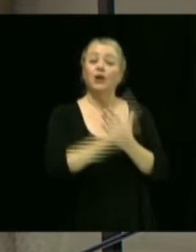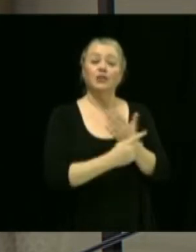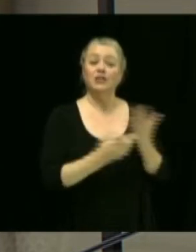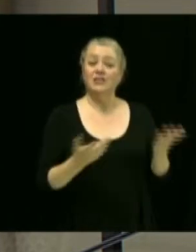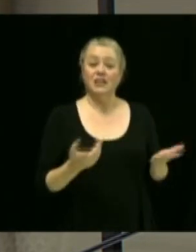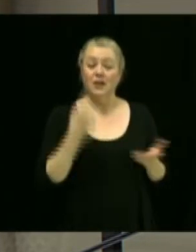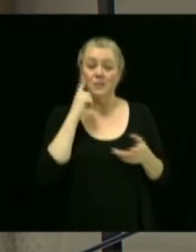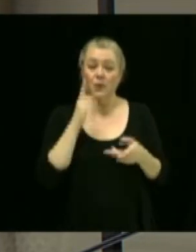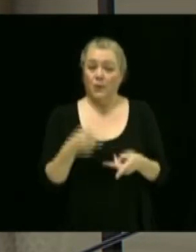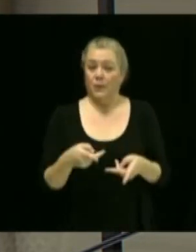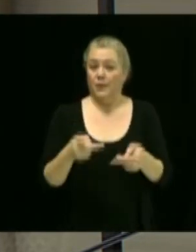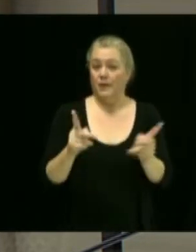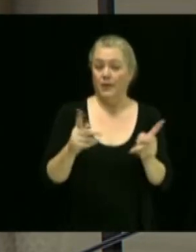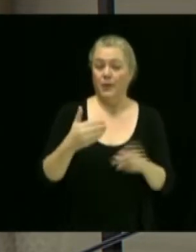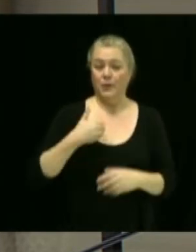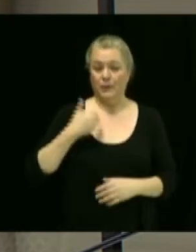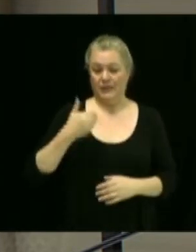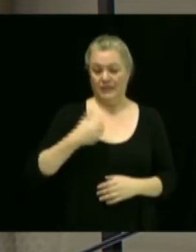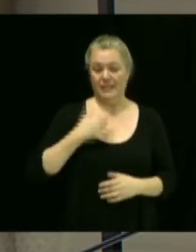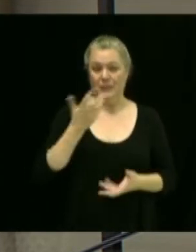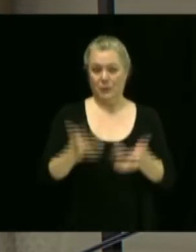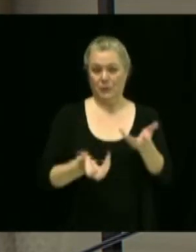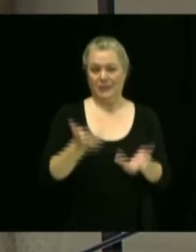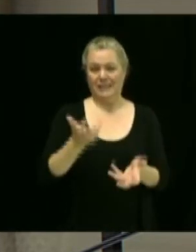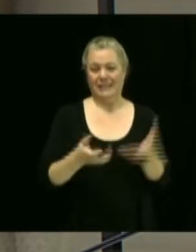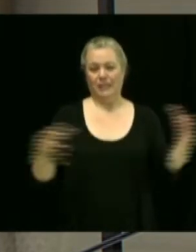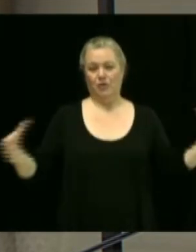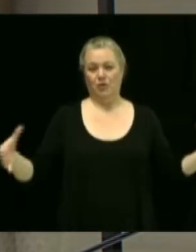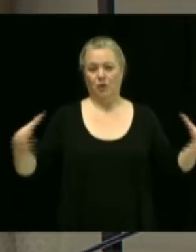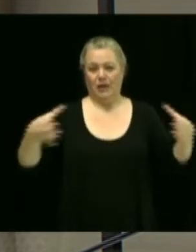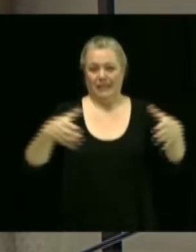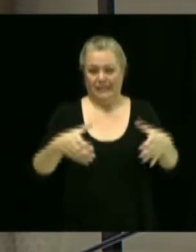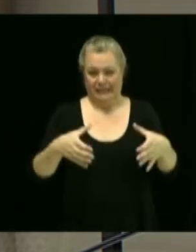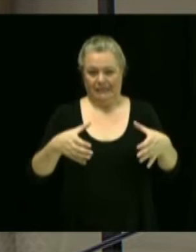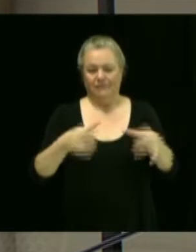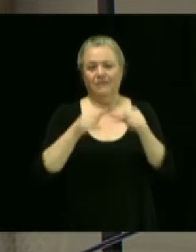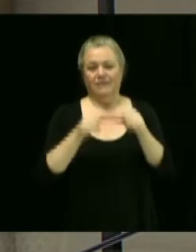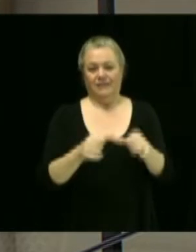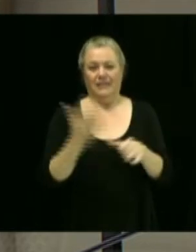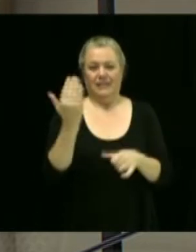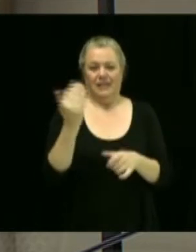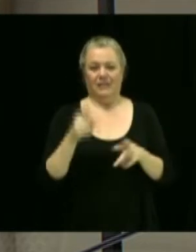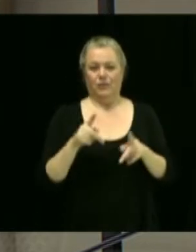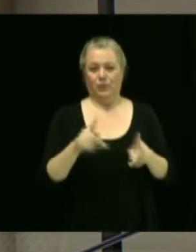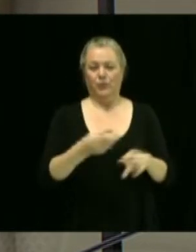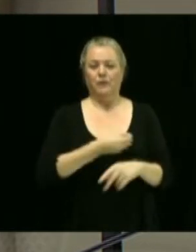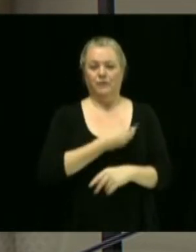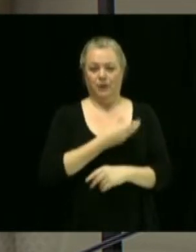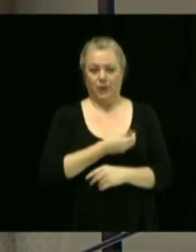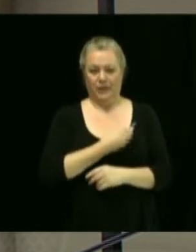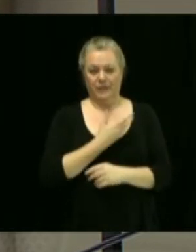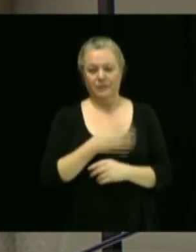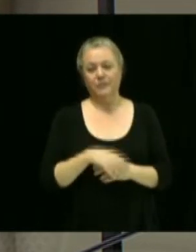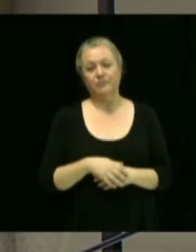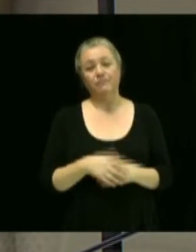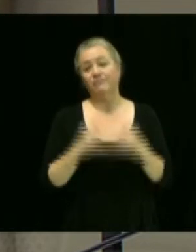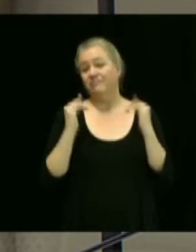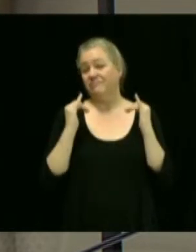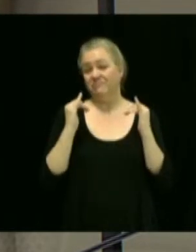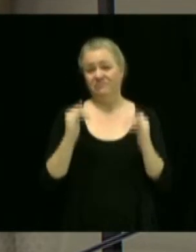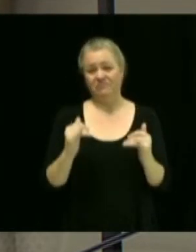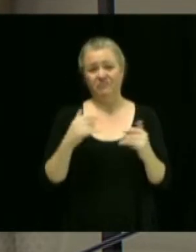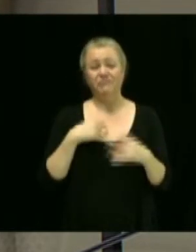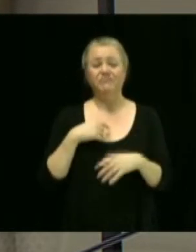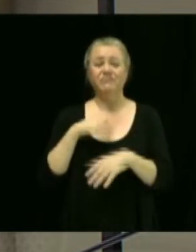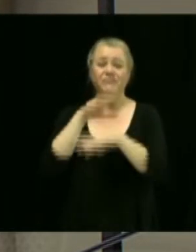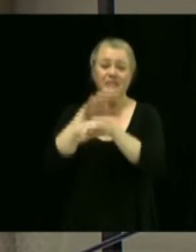'usage cuisine collective dans le bâtiment situé au numéro 15 rue Fleury. Alors également, il y lieu de modifier le processus de consultation